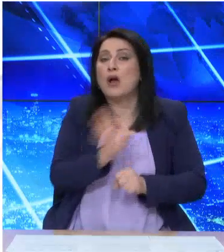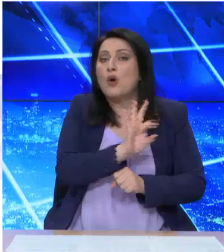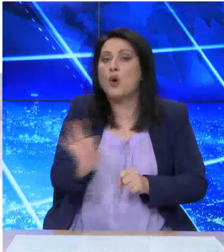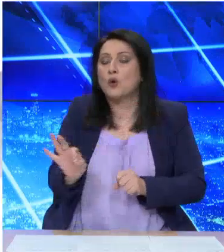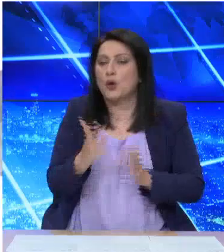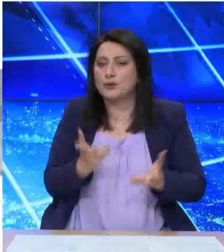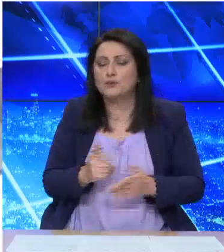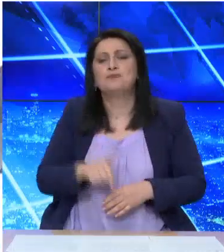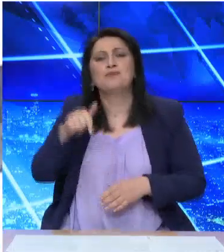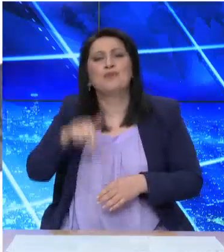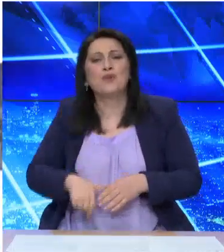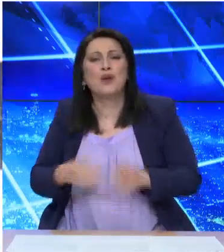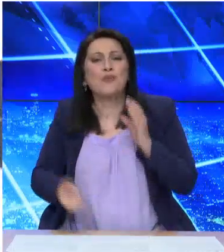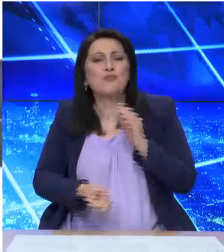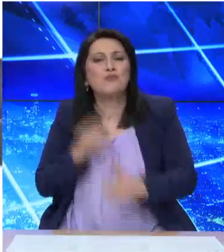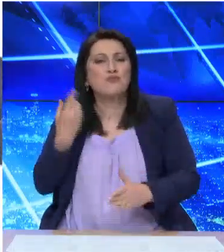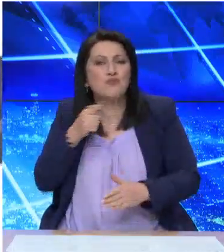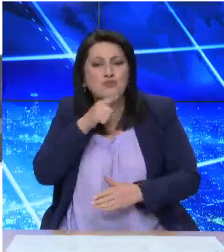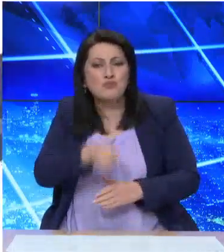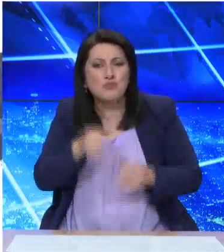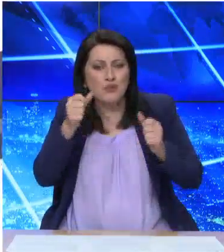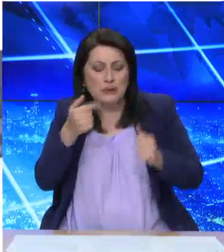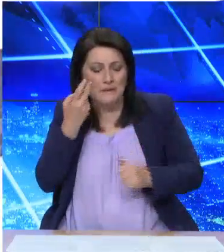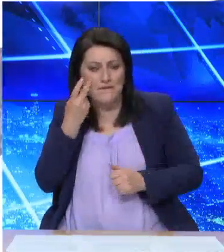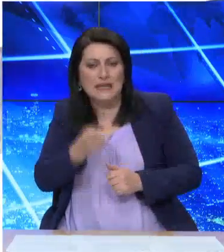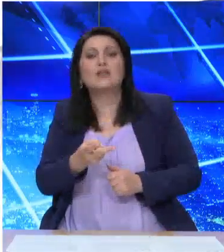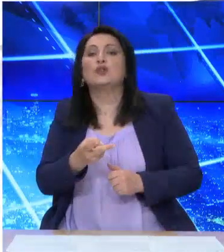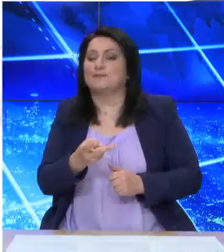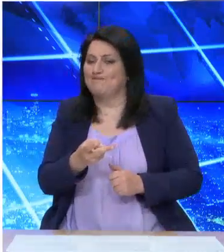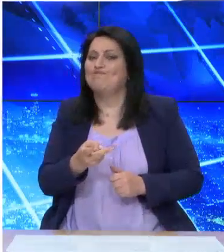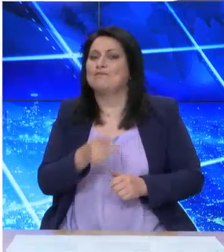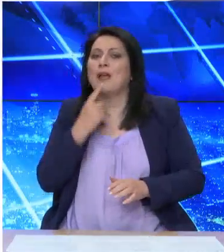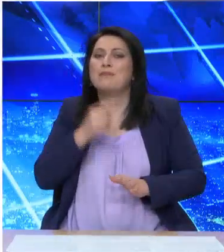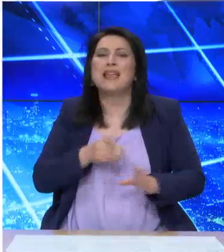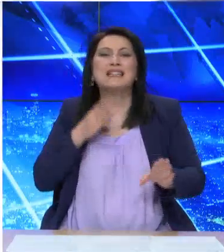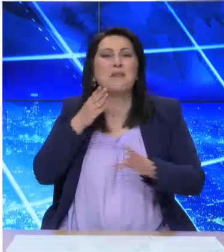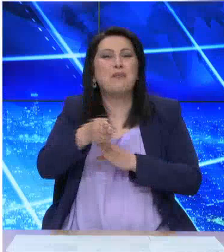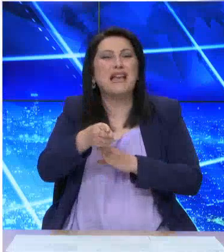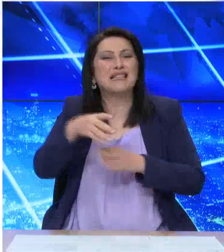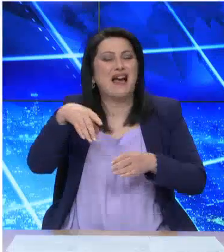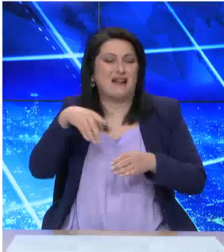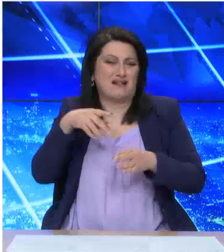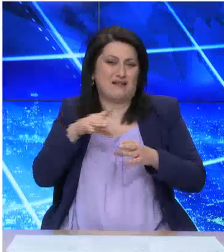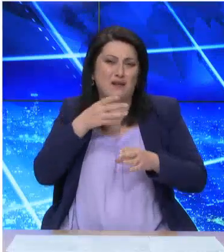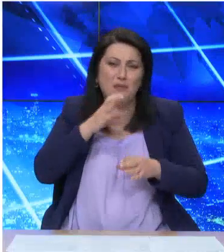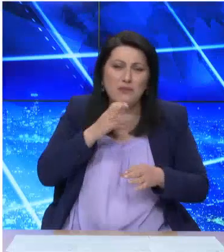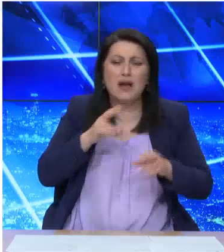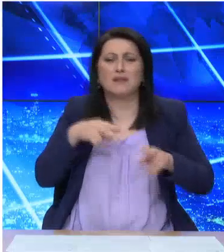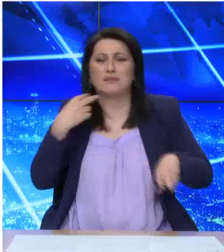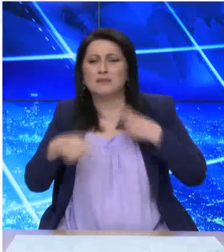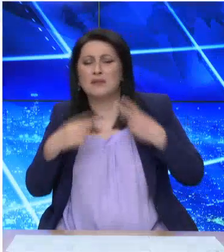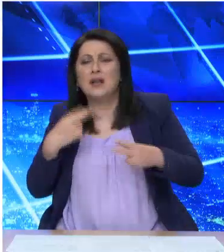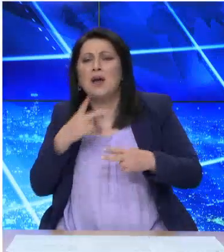τα νέα επιδημιολογικά δεδομένα φαίνεται να κερδίζει έδευση η άποψη του να μην υπάρξουν τελικά μεικτοί χώρες στους χώρους ψυχαγωγίας, αλλά μόνο